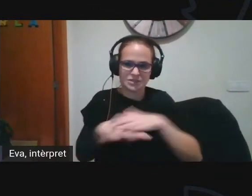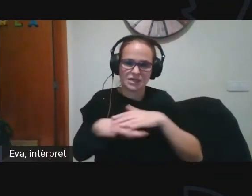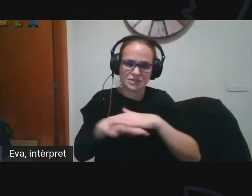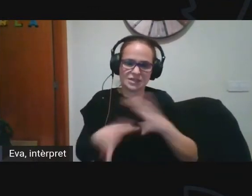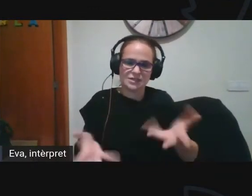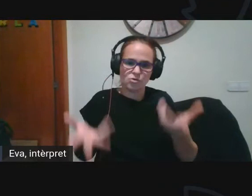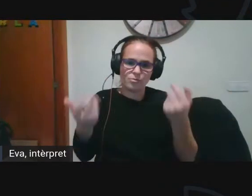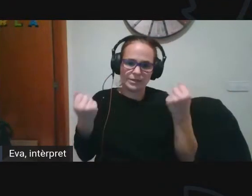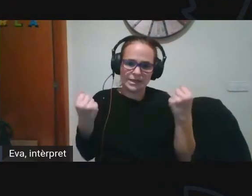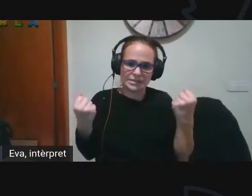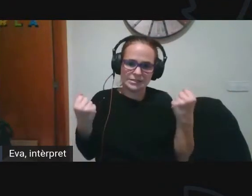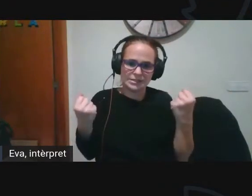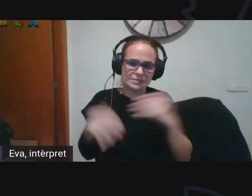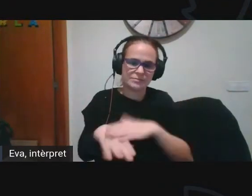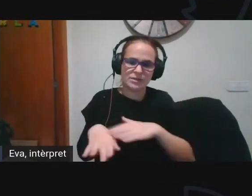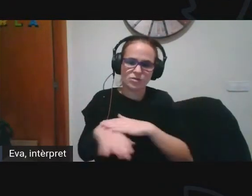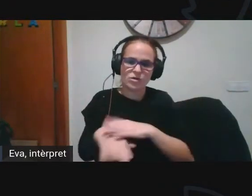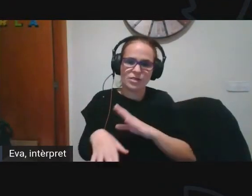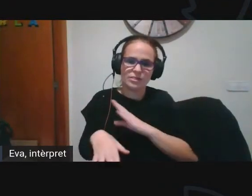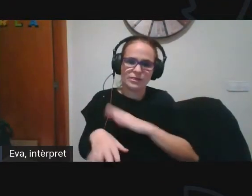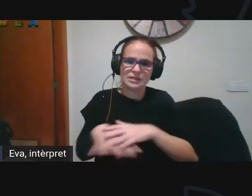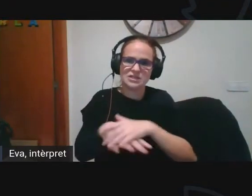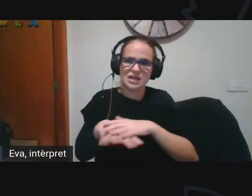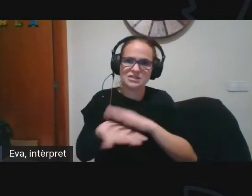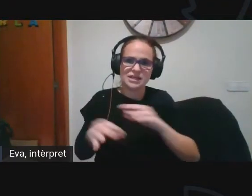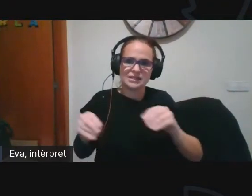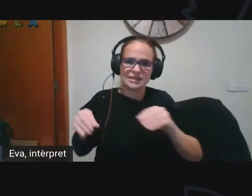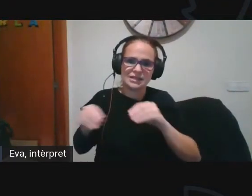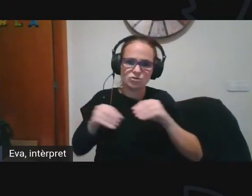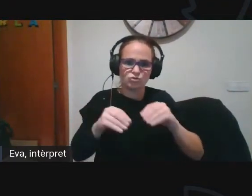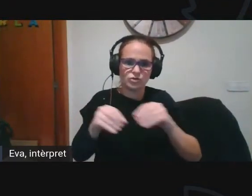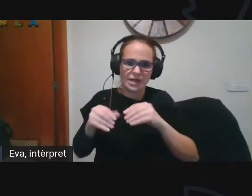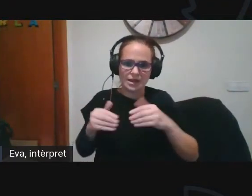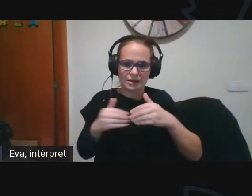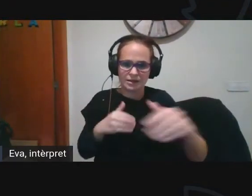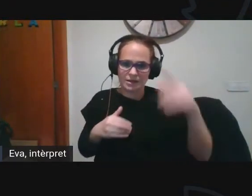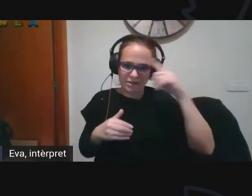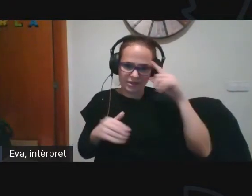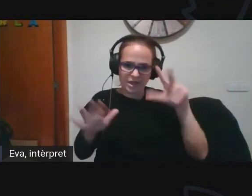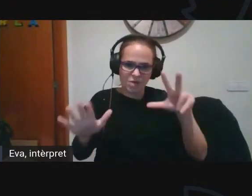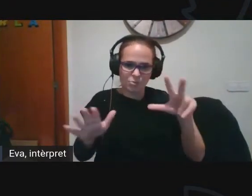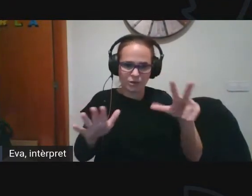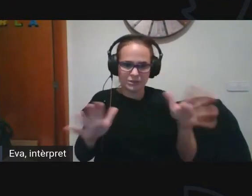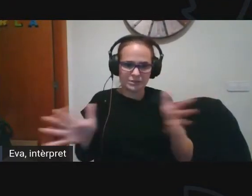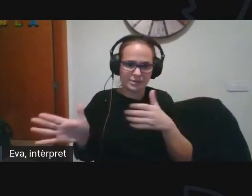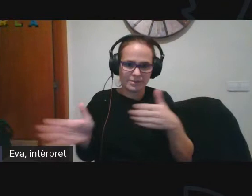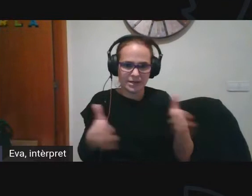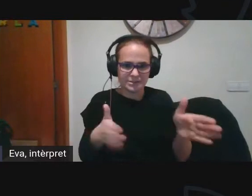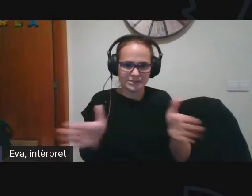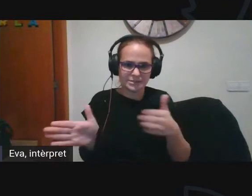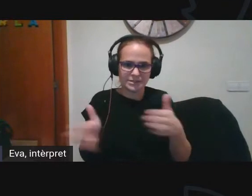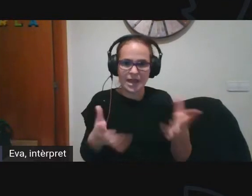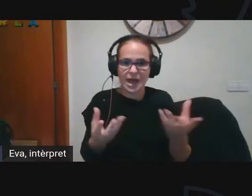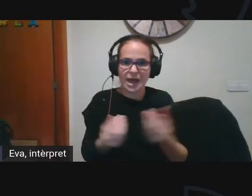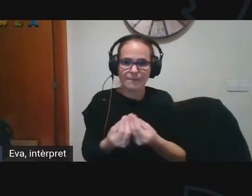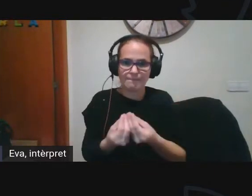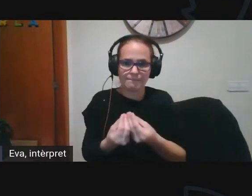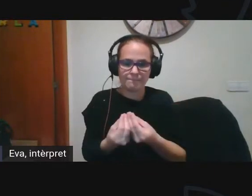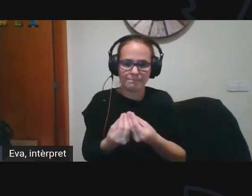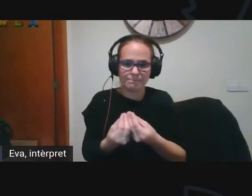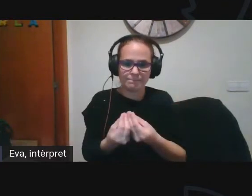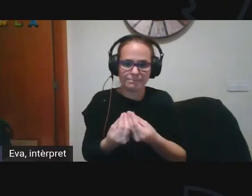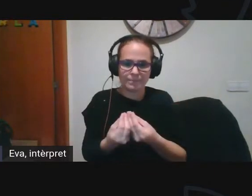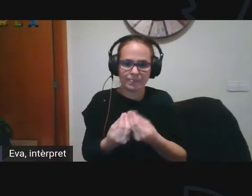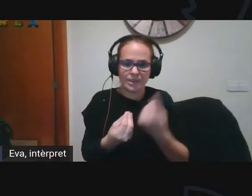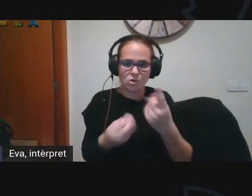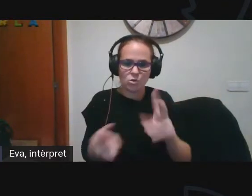competències ai de la xarxa territorial la tindrem el dia 8 de març amb un